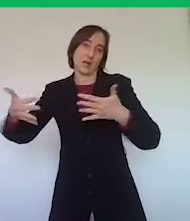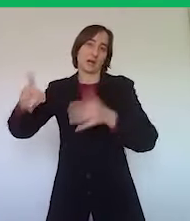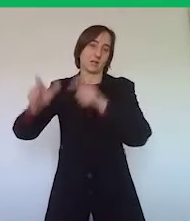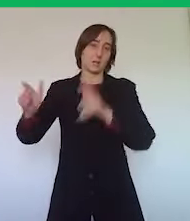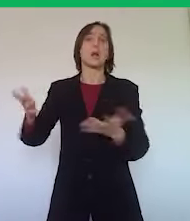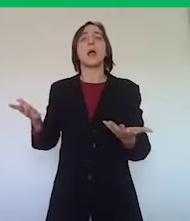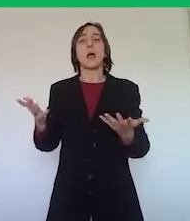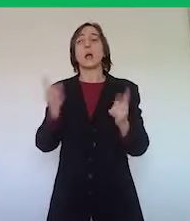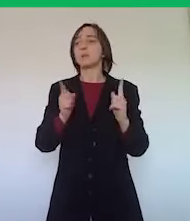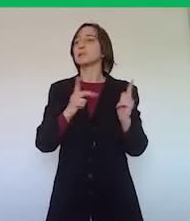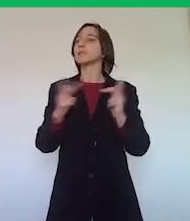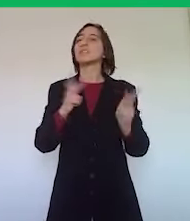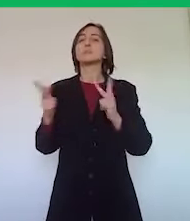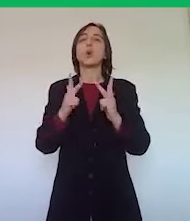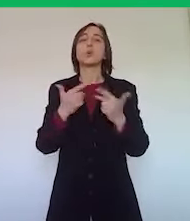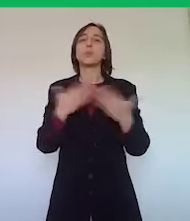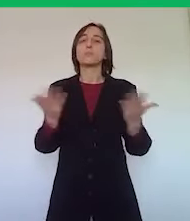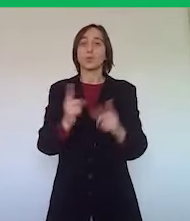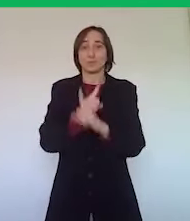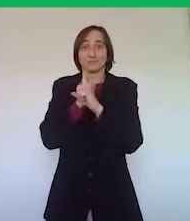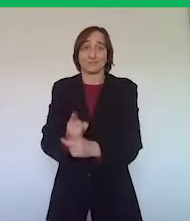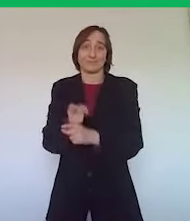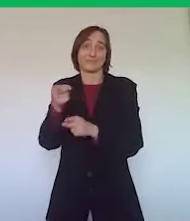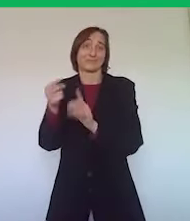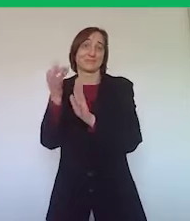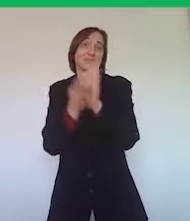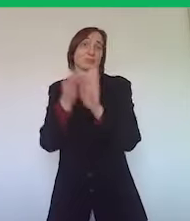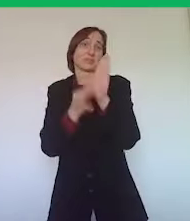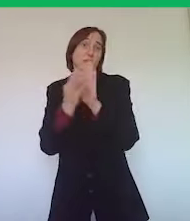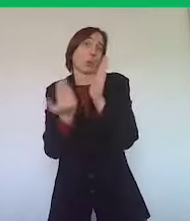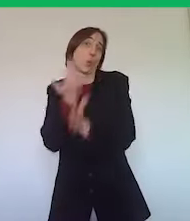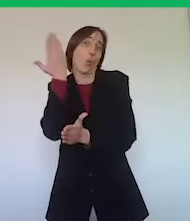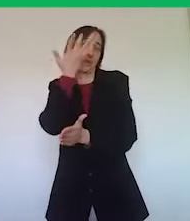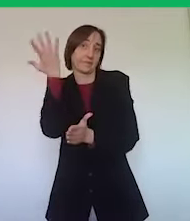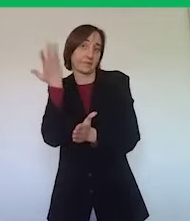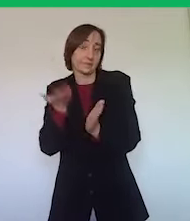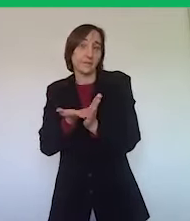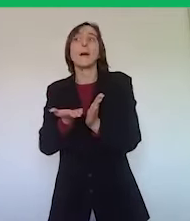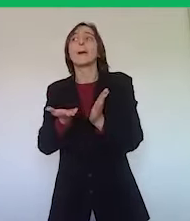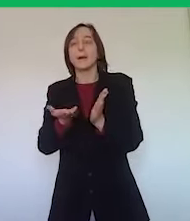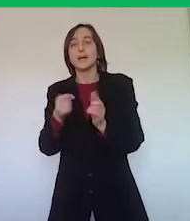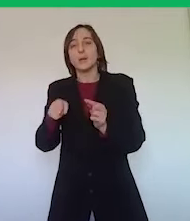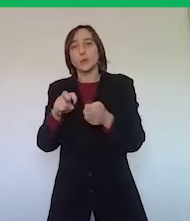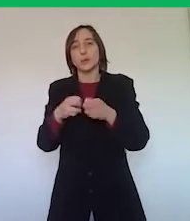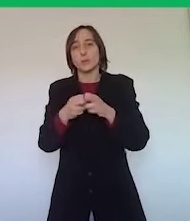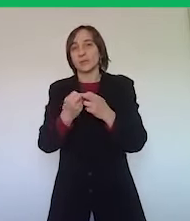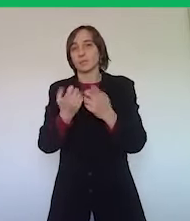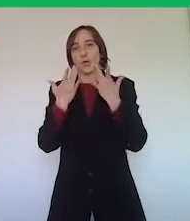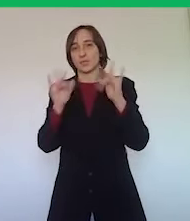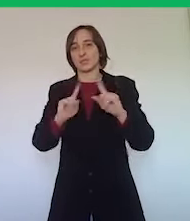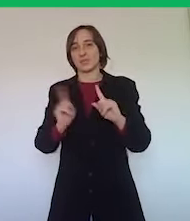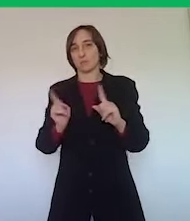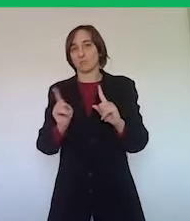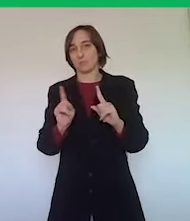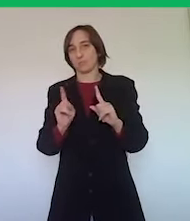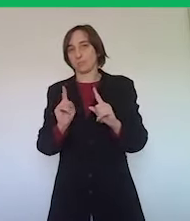pubblico dovrà essere tarato sulla base delle nuove disposizioni, quindi questo sarà un problema non semplice da